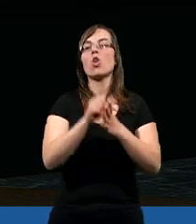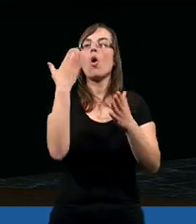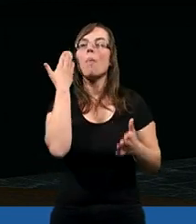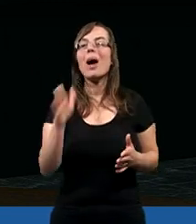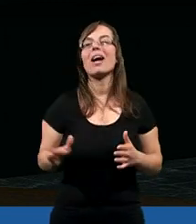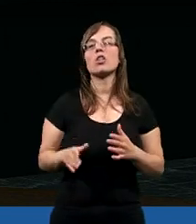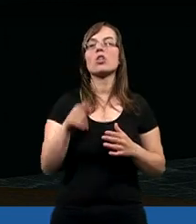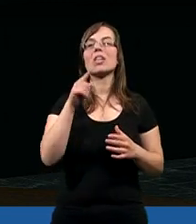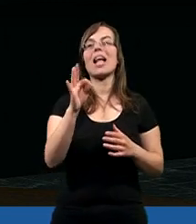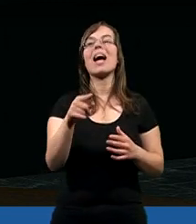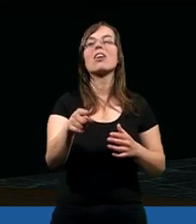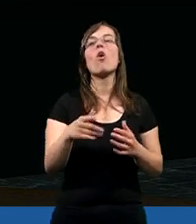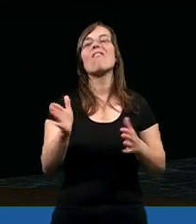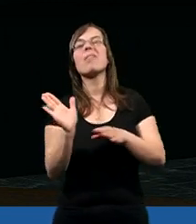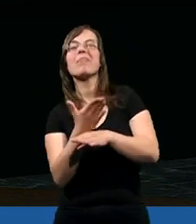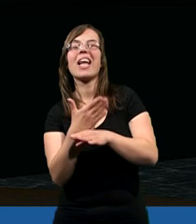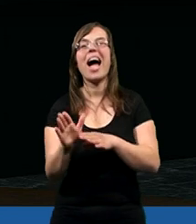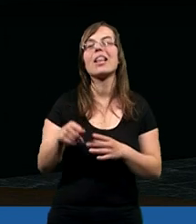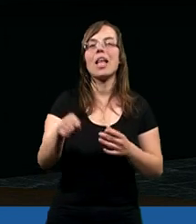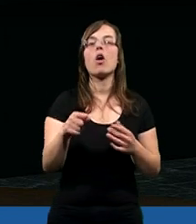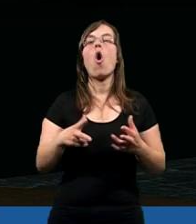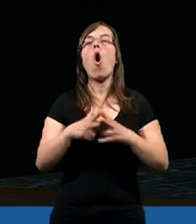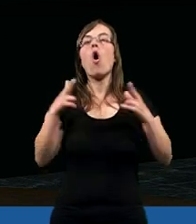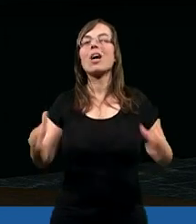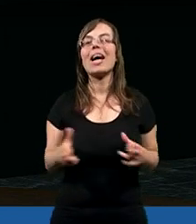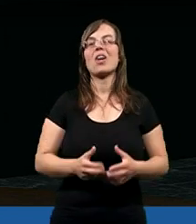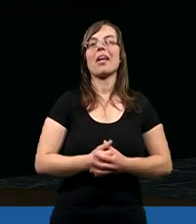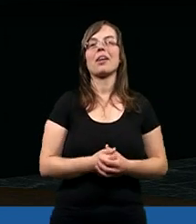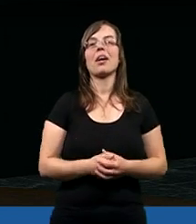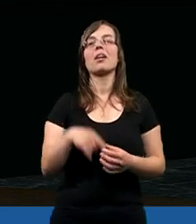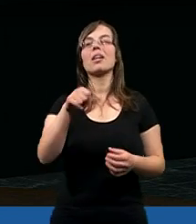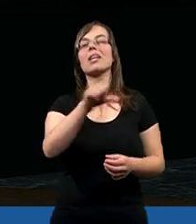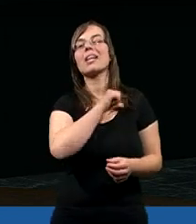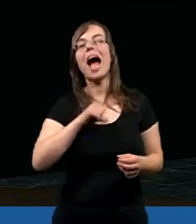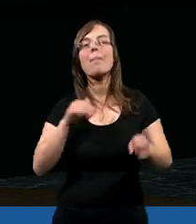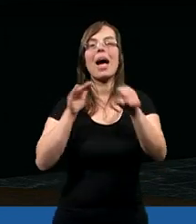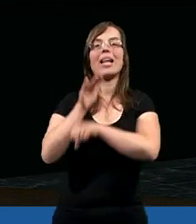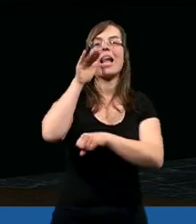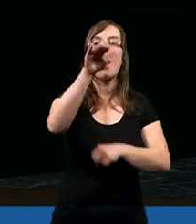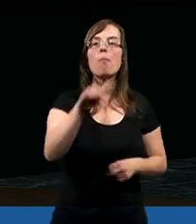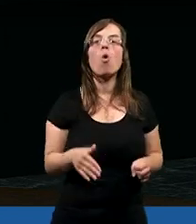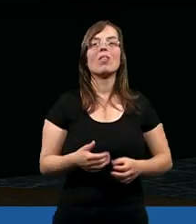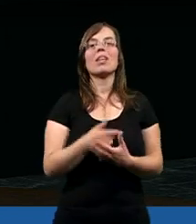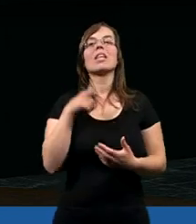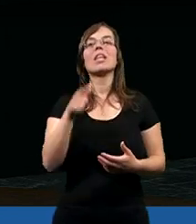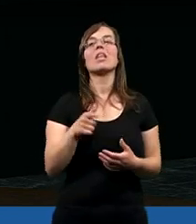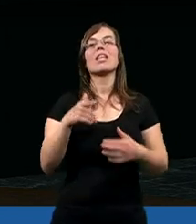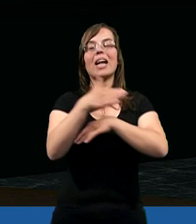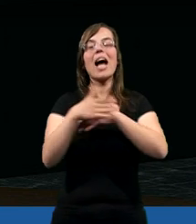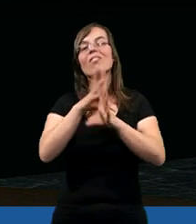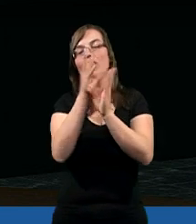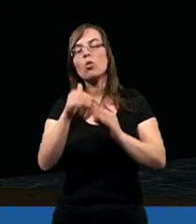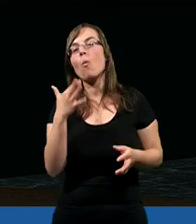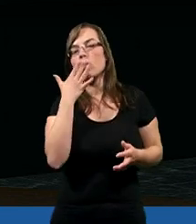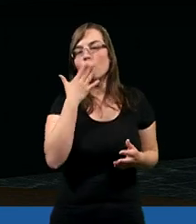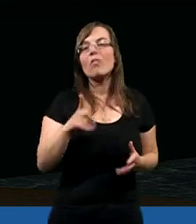bardzo takiego wymiernego określenia, bo jeszcze sama zapowiedź rychłego przyjścia Pana Jezusa mogła nie